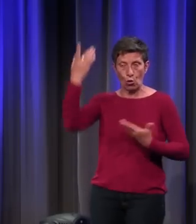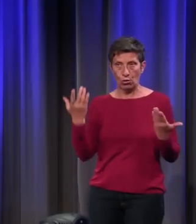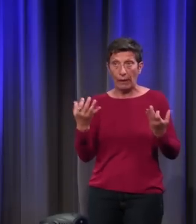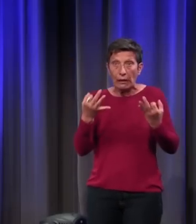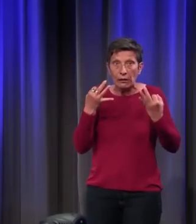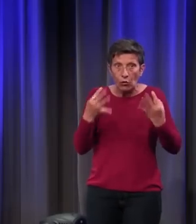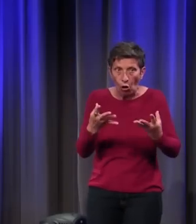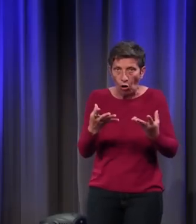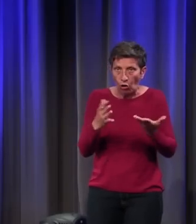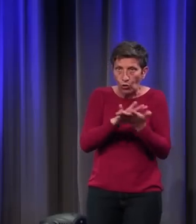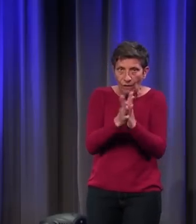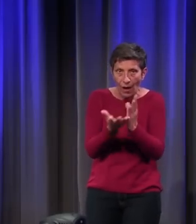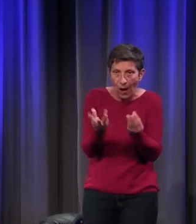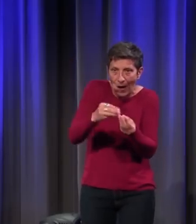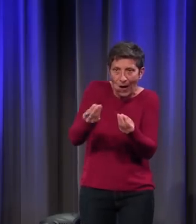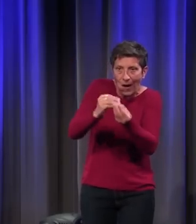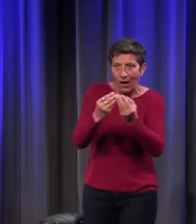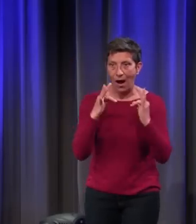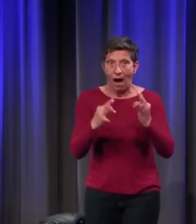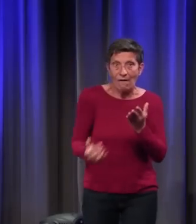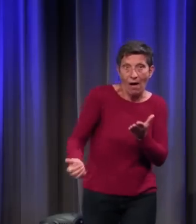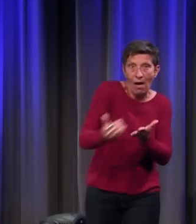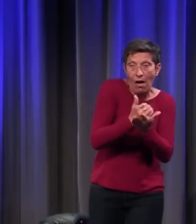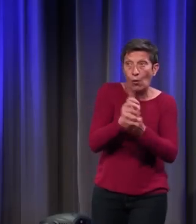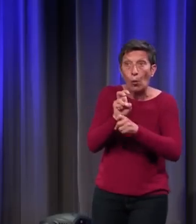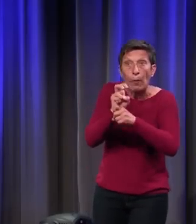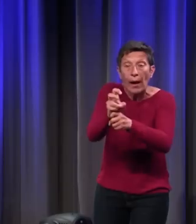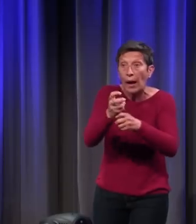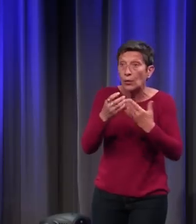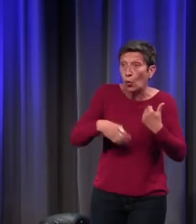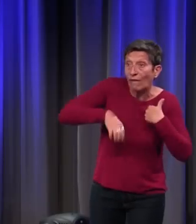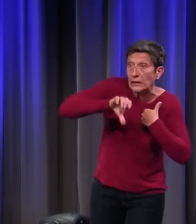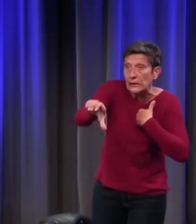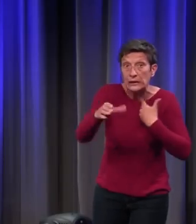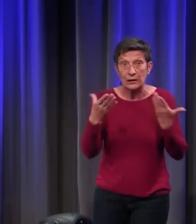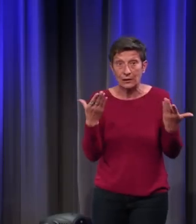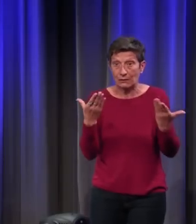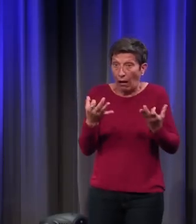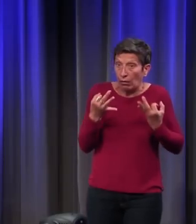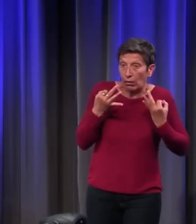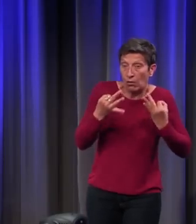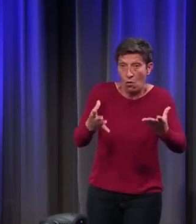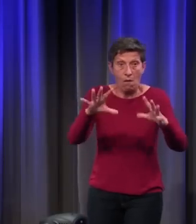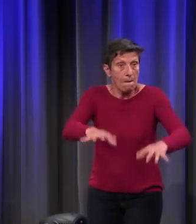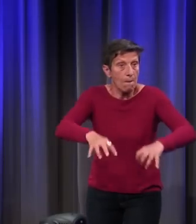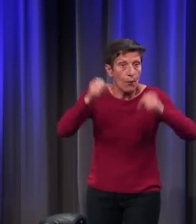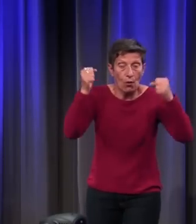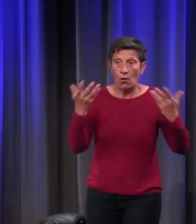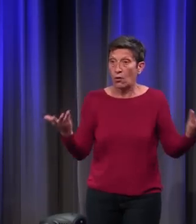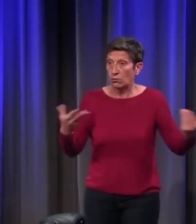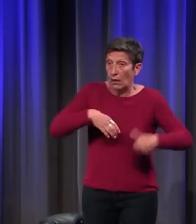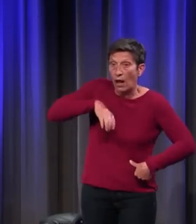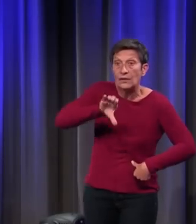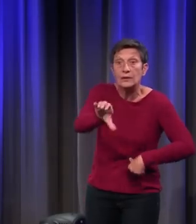temps pour faire des affaires, non seulement prêter de l'argent, mais même investir, ou ce qu'on appellerait, nous, aujourd'hui,